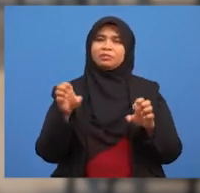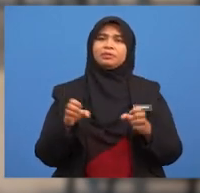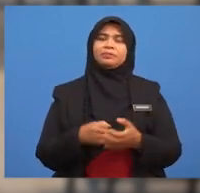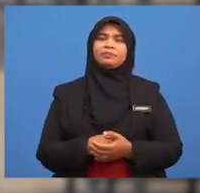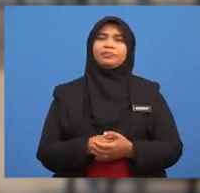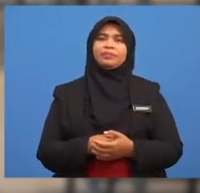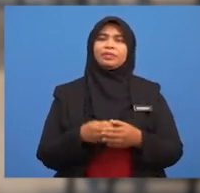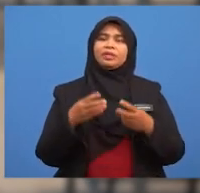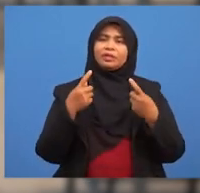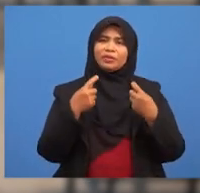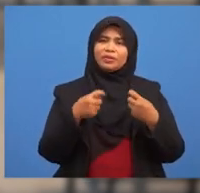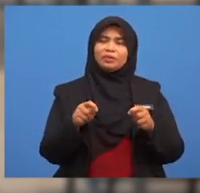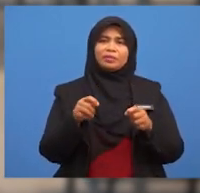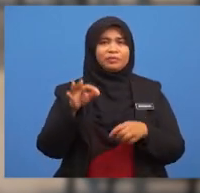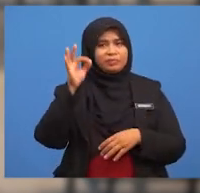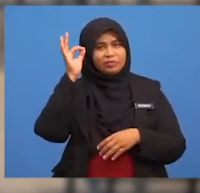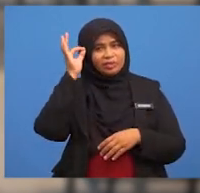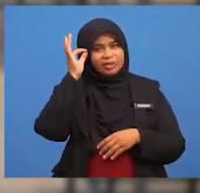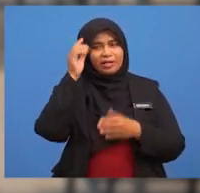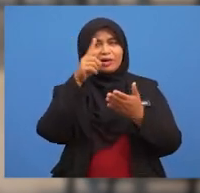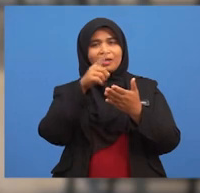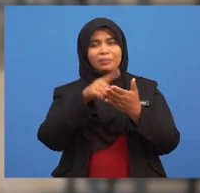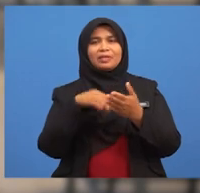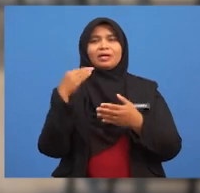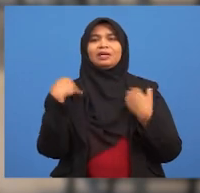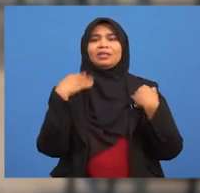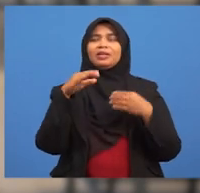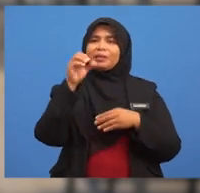Cuba teka, apa dalam gengaman tangan cikgu?